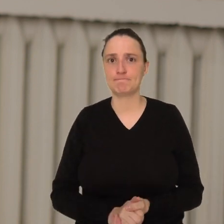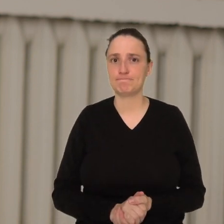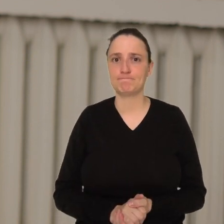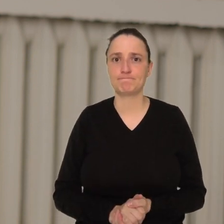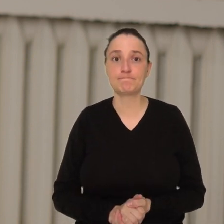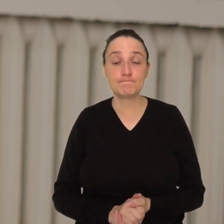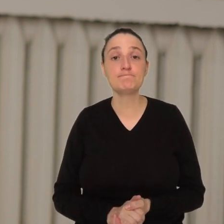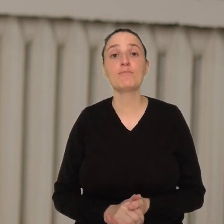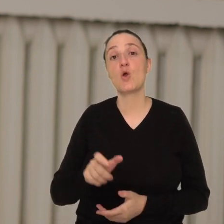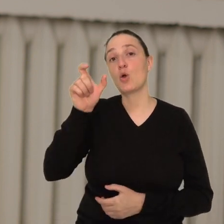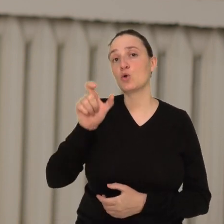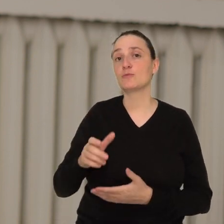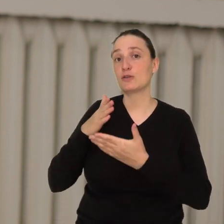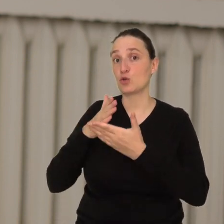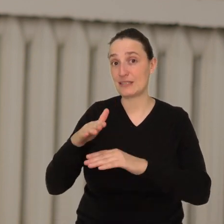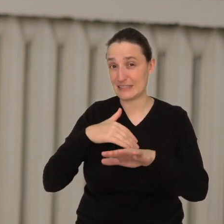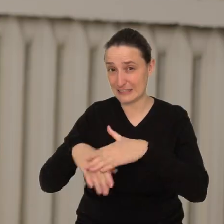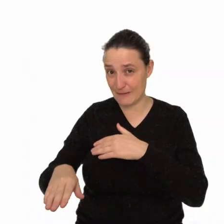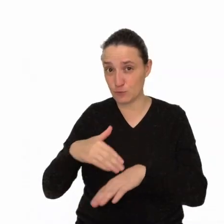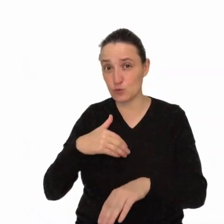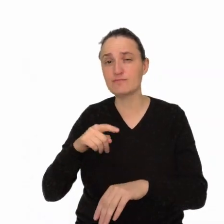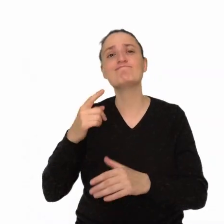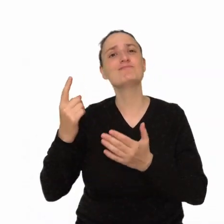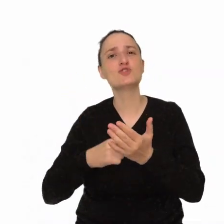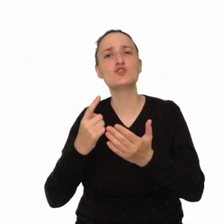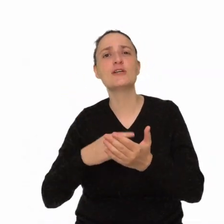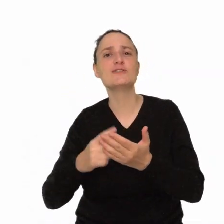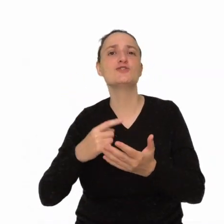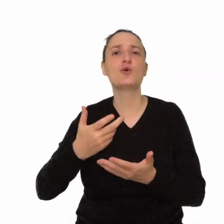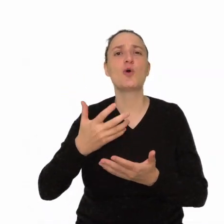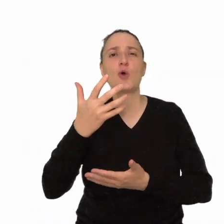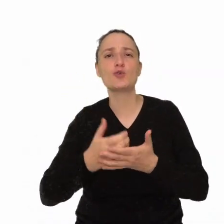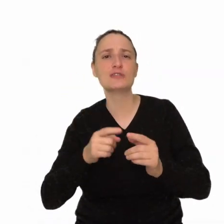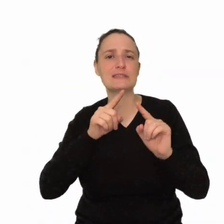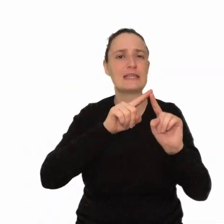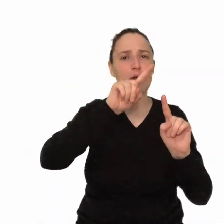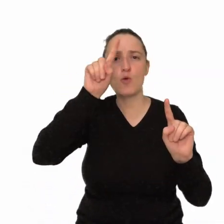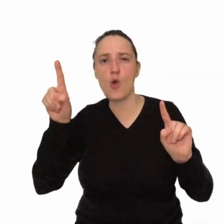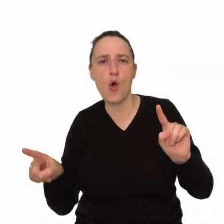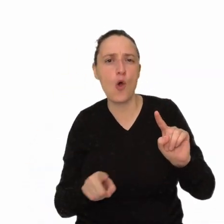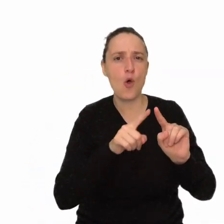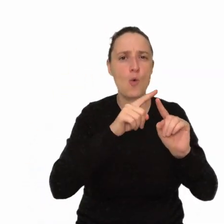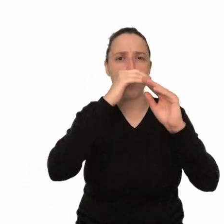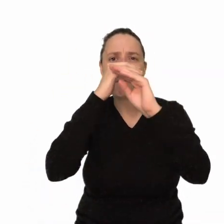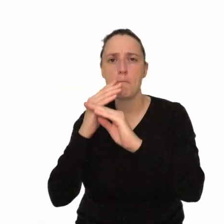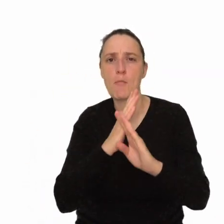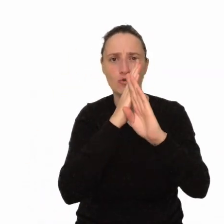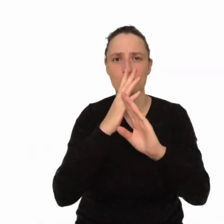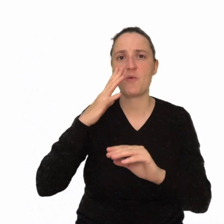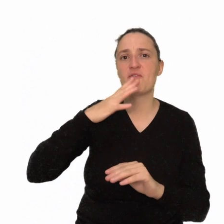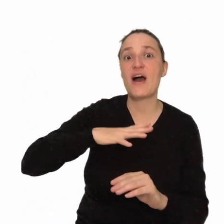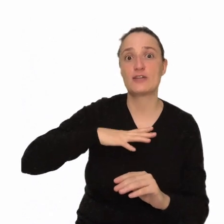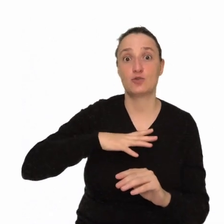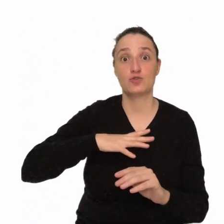Toradcy zawodowi używają często tak zwanego koła wartości. Pomyśl, co jest dla Ciebie ważne w życiu i